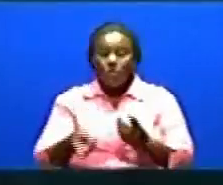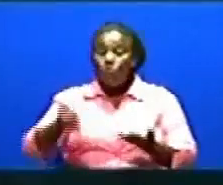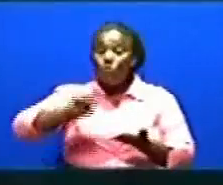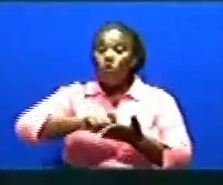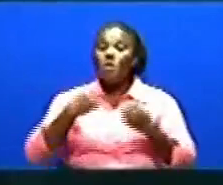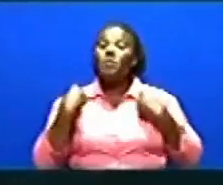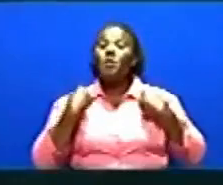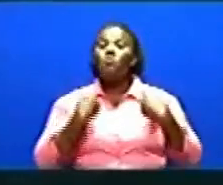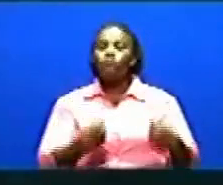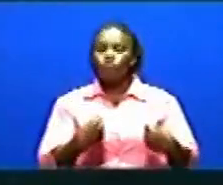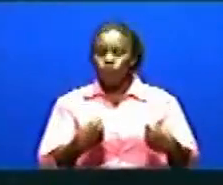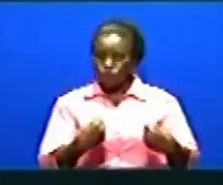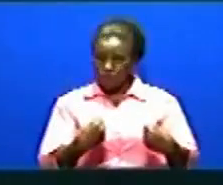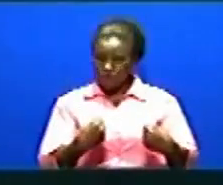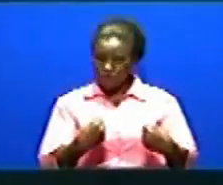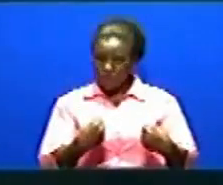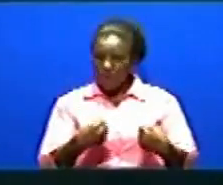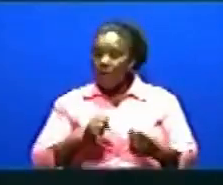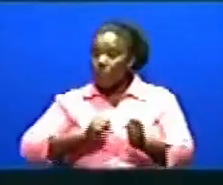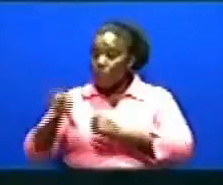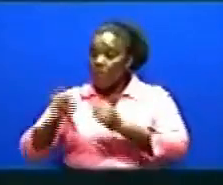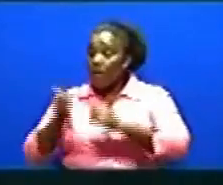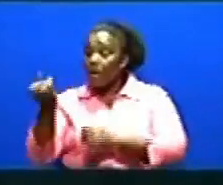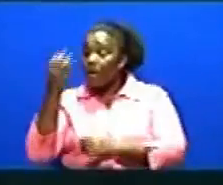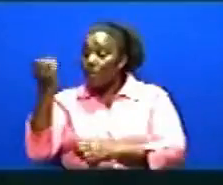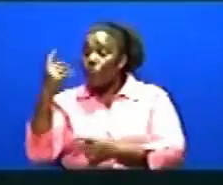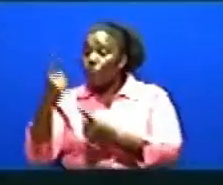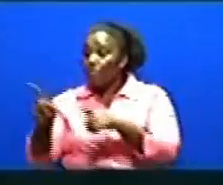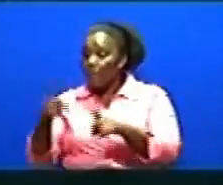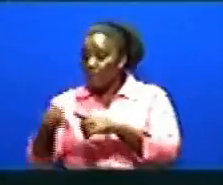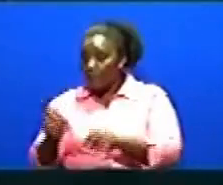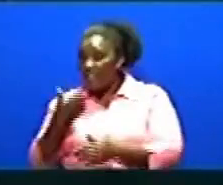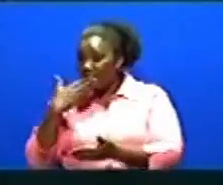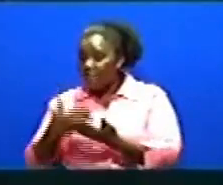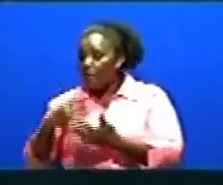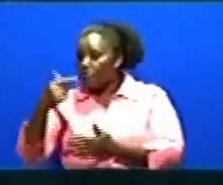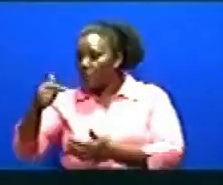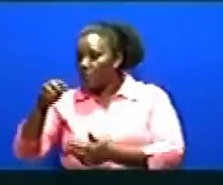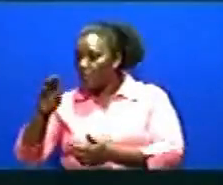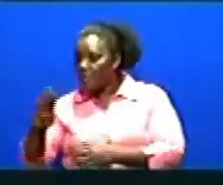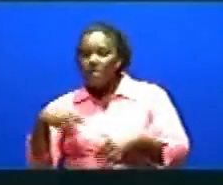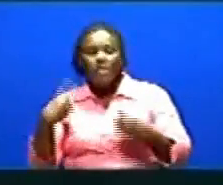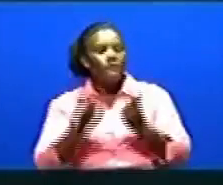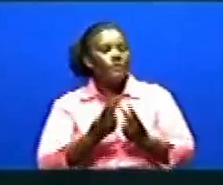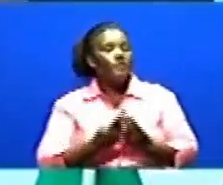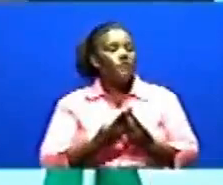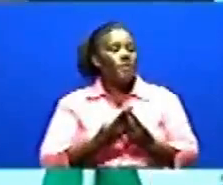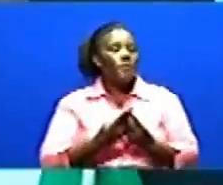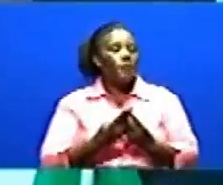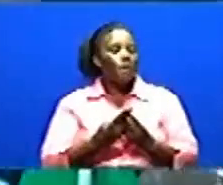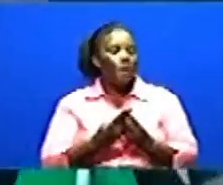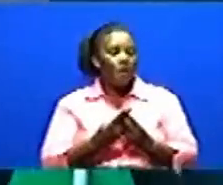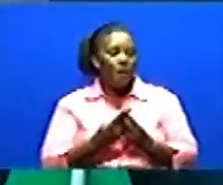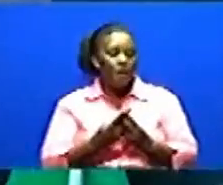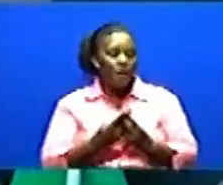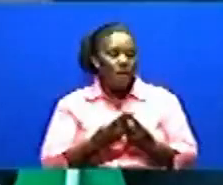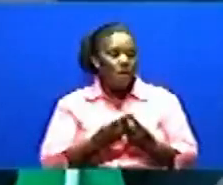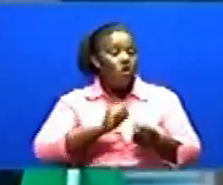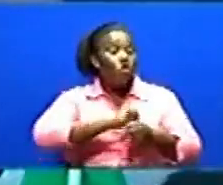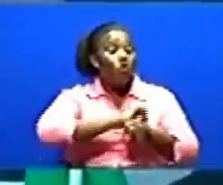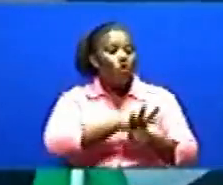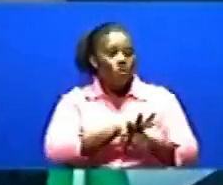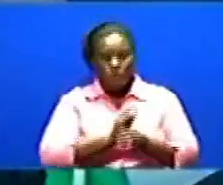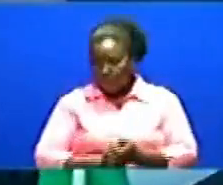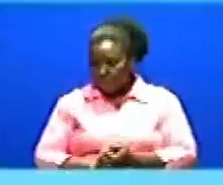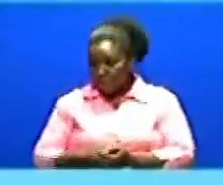katika kupambana na magonjo mbalimbali Kiwemo kifu wa kikuu Na huma ya mapafu inayo sababisho na virusi vya corona Ahayo ya meelezoa na